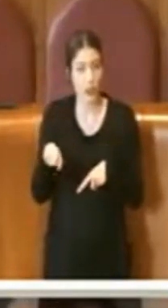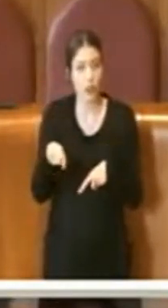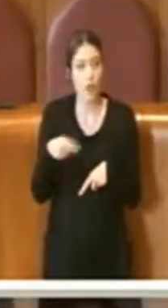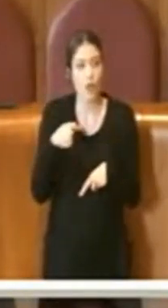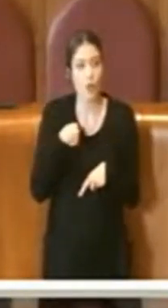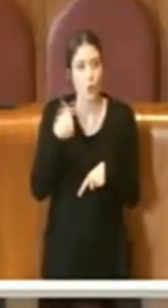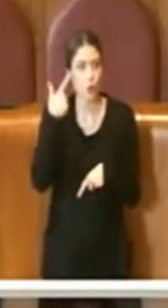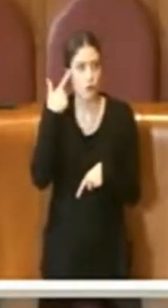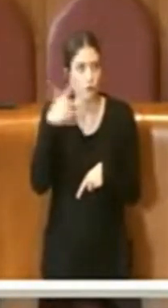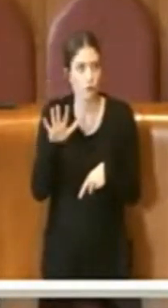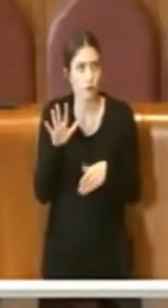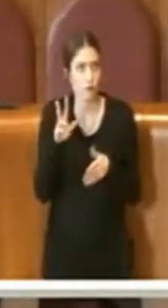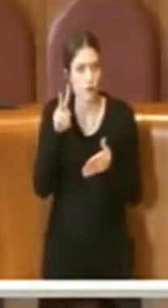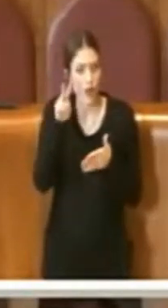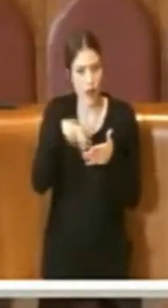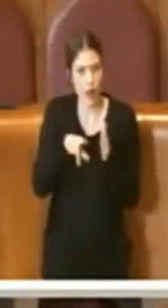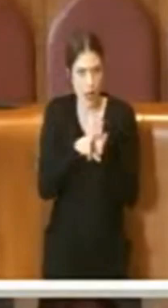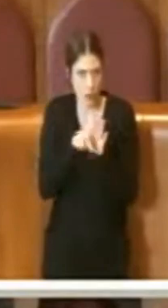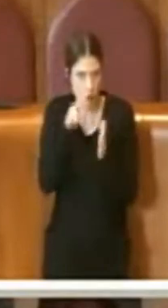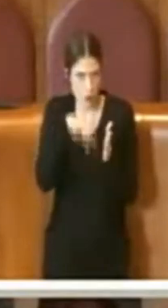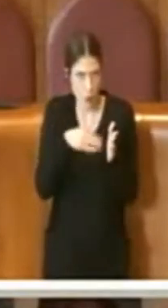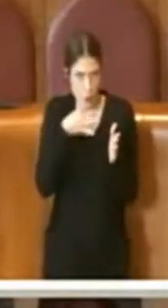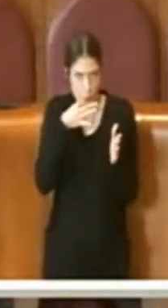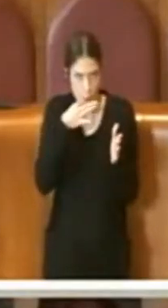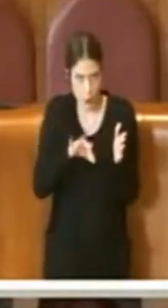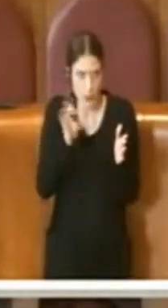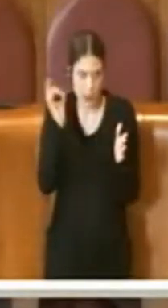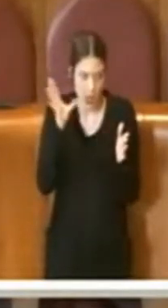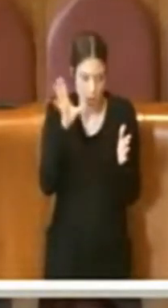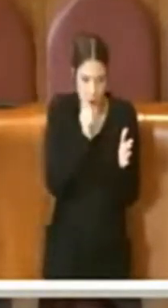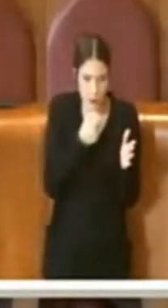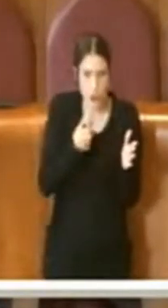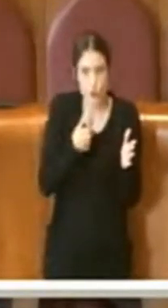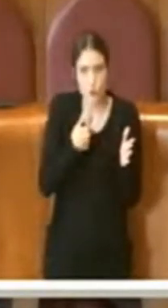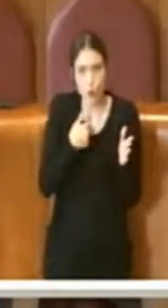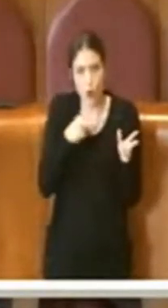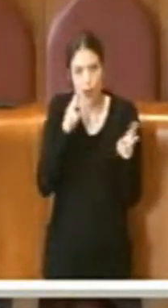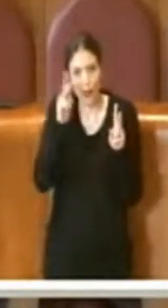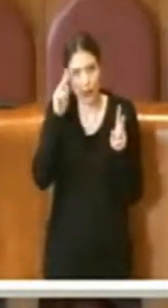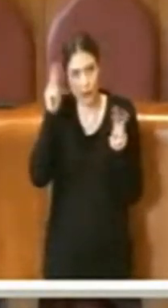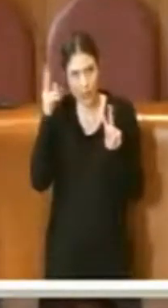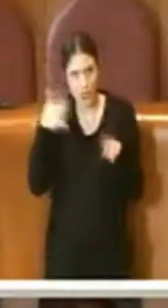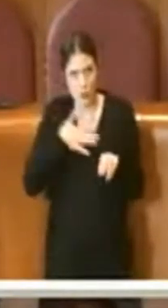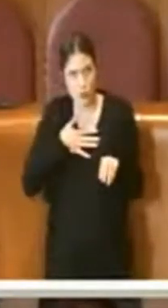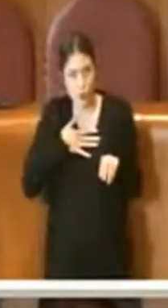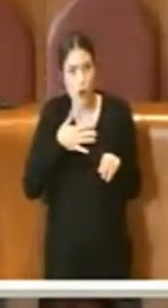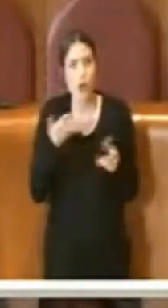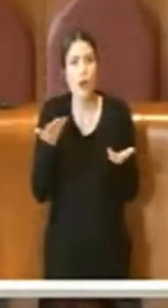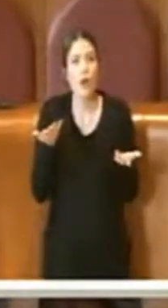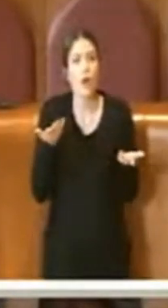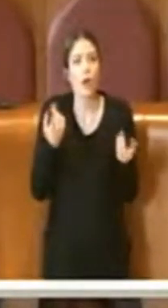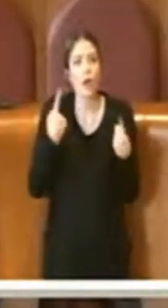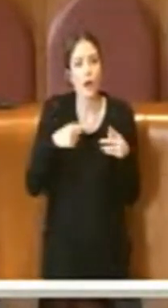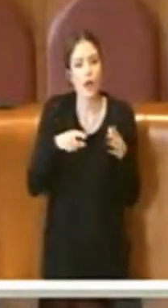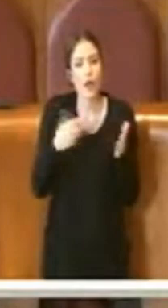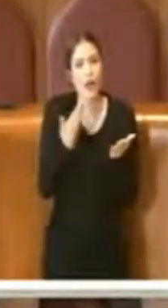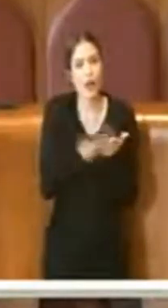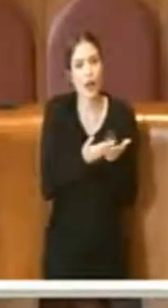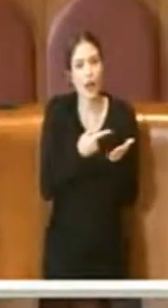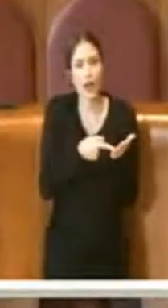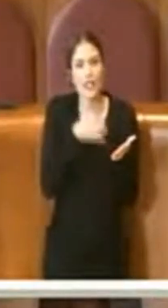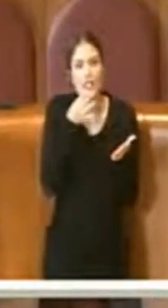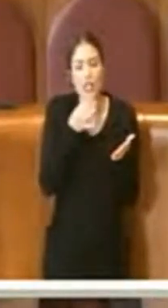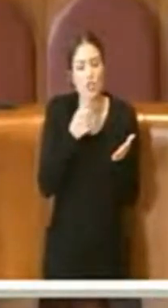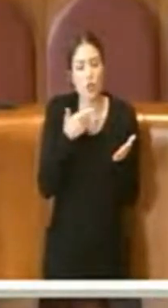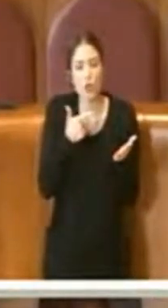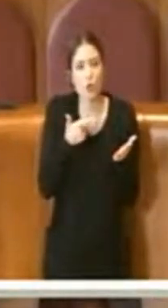leggere le leggi, per quello che capisco e per quello che interpreto, è chiaro che questa mozione proprio non ha un senso.